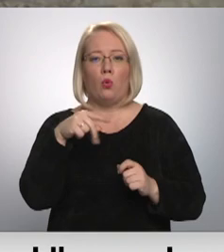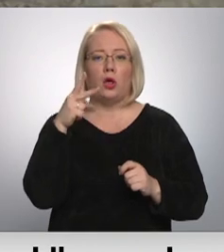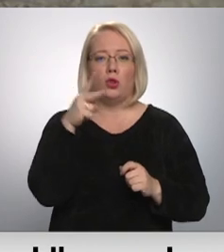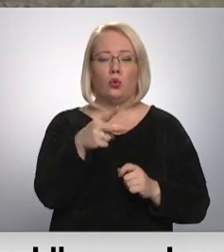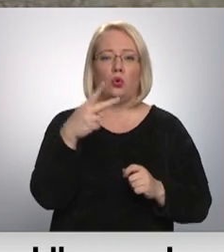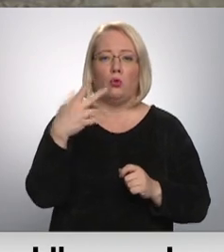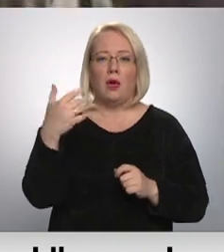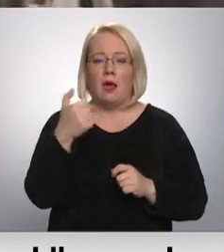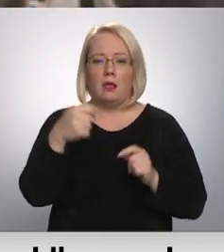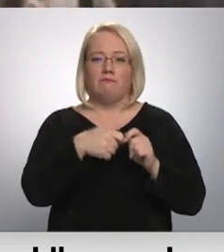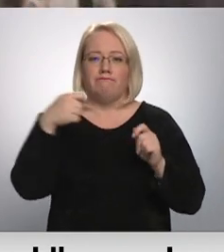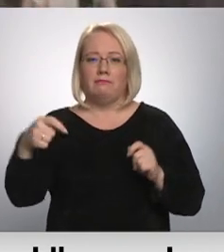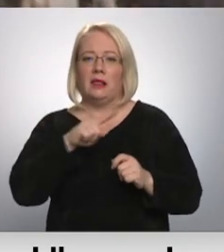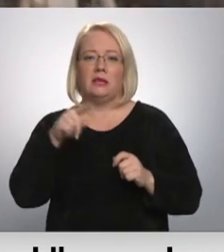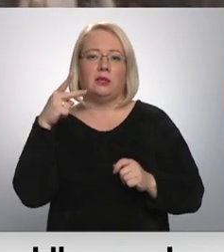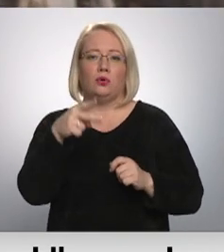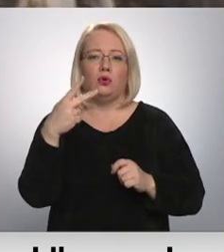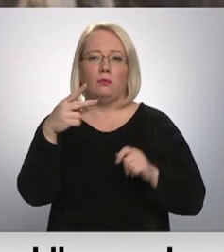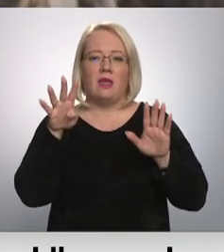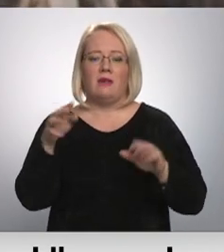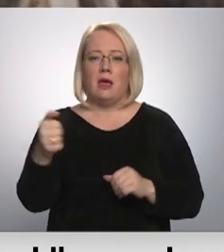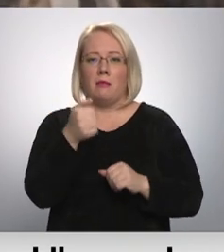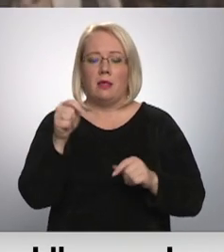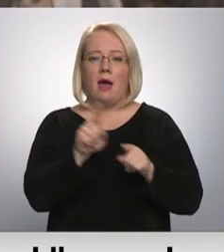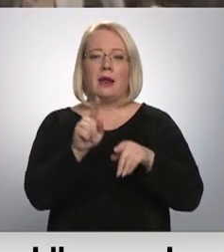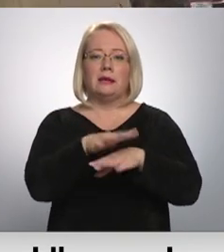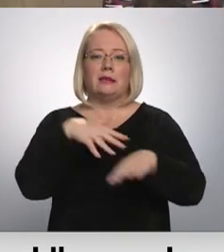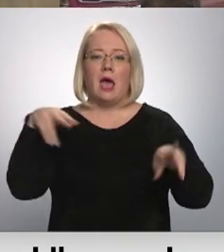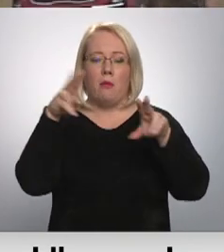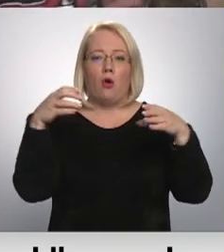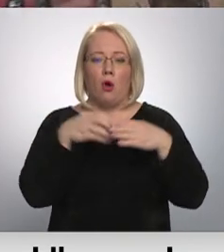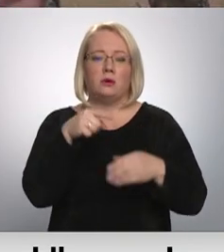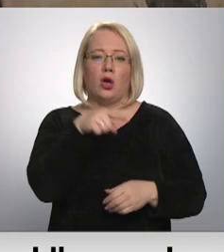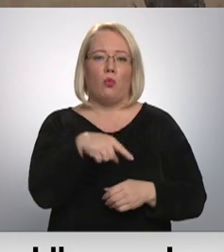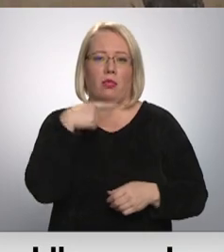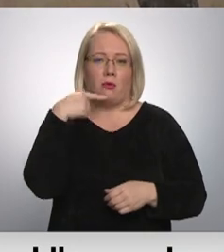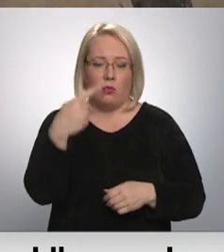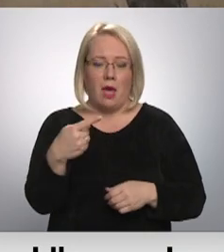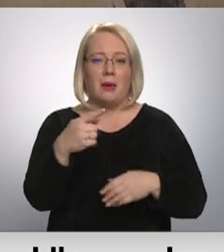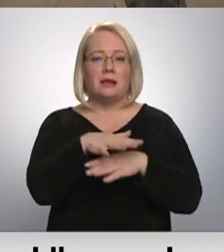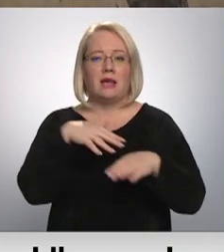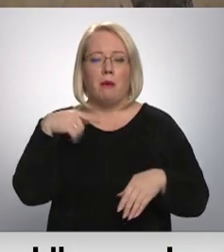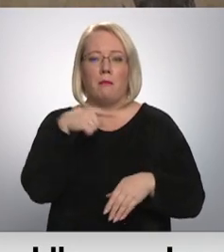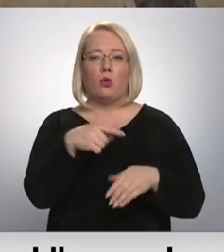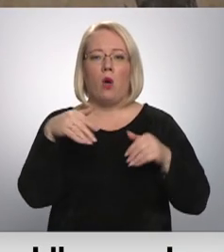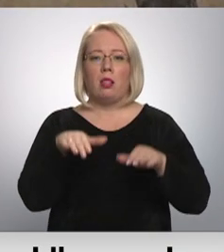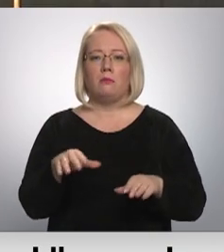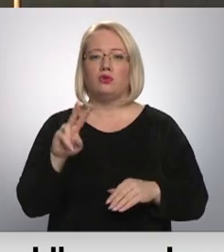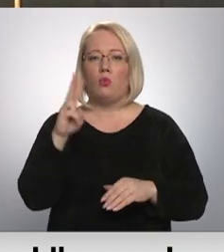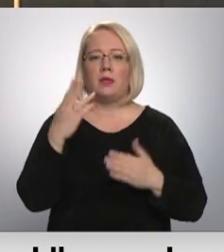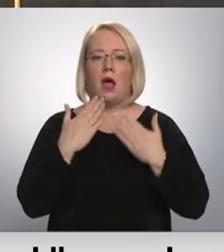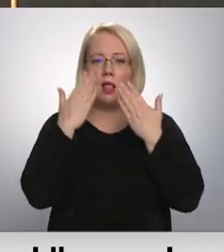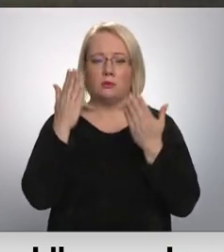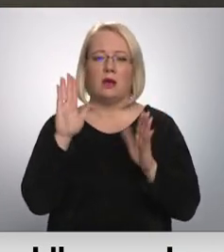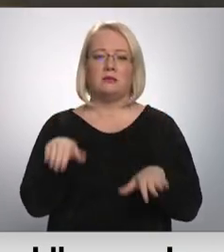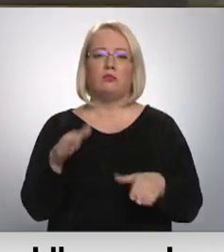2029. gadam. Arī attiecīgai saimas komisijā šāda versija ir izskanējusi, taču par to saimai būs jāliem otrajā lasījumā, kas varētu notikt novembra